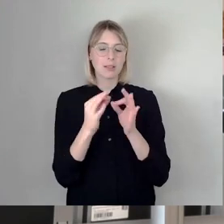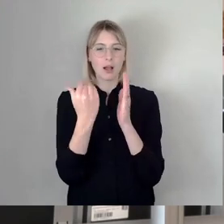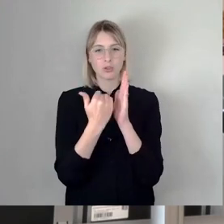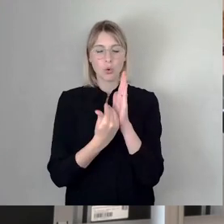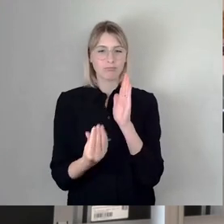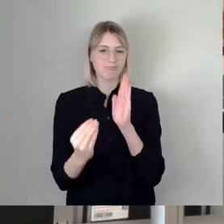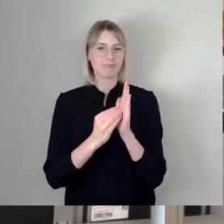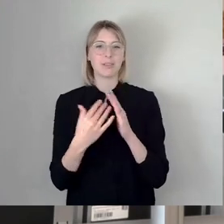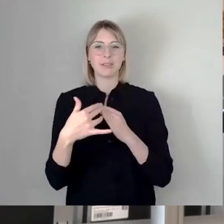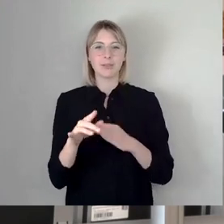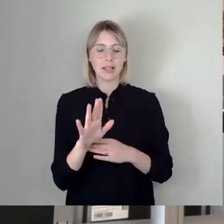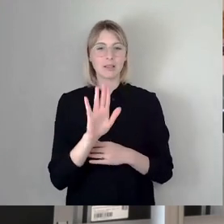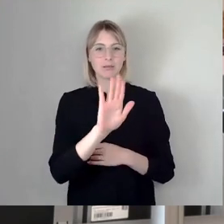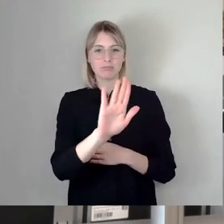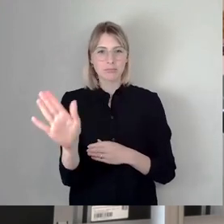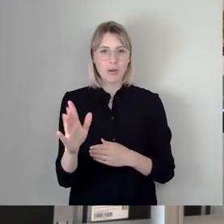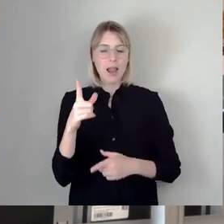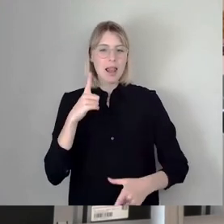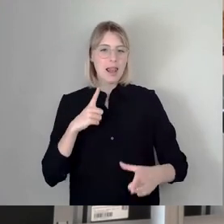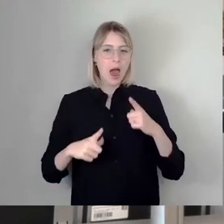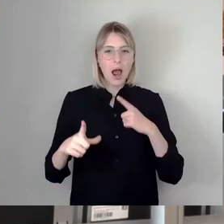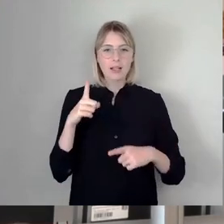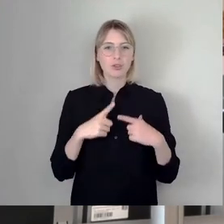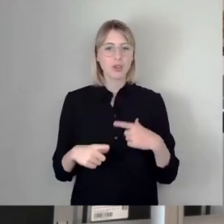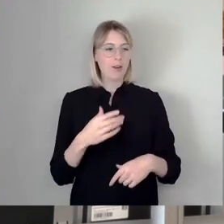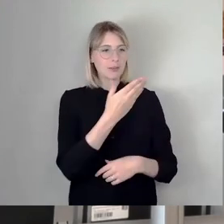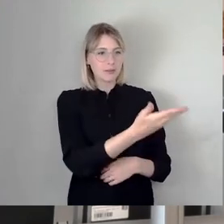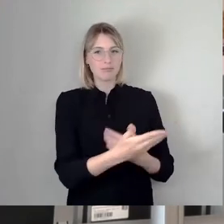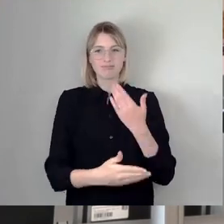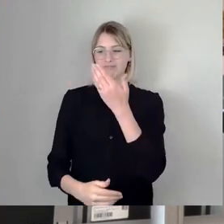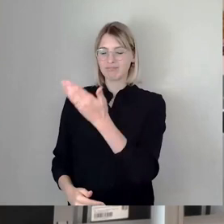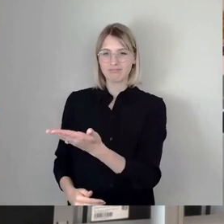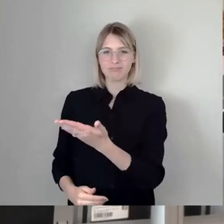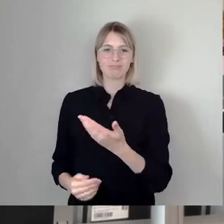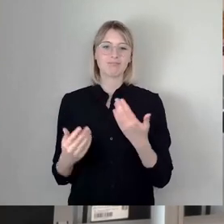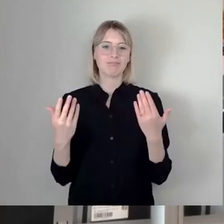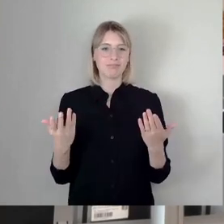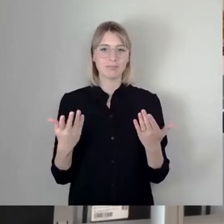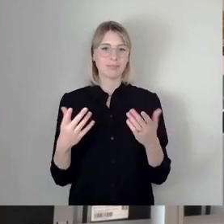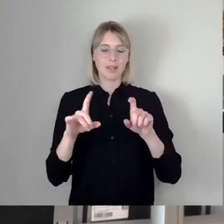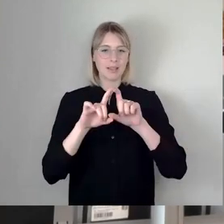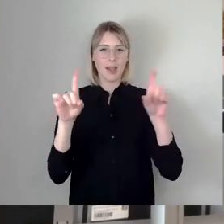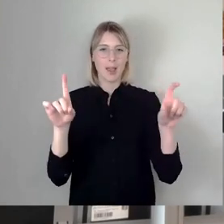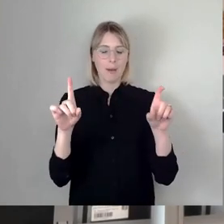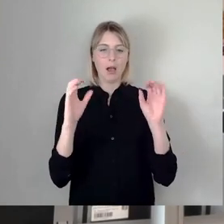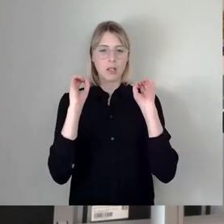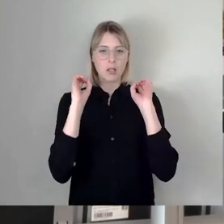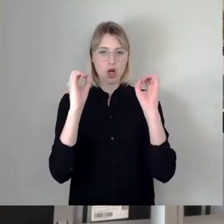da war ihre Leidenschaft von dieser Seite und von dieser Seite an diesem Thema bei Null.